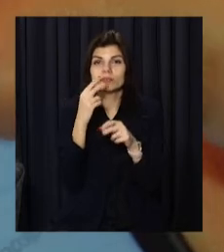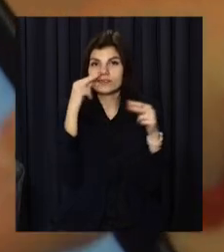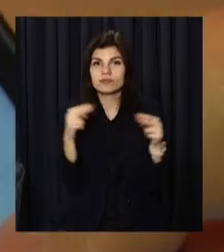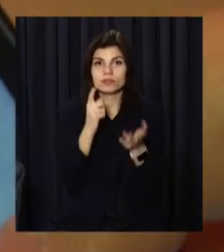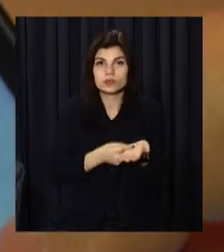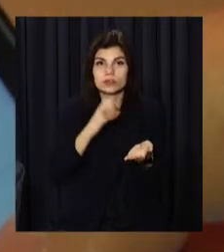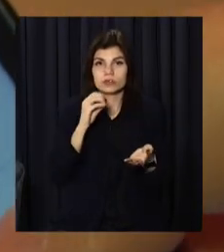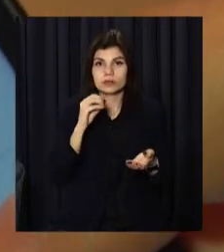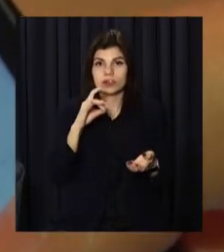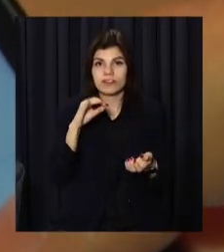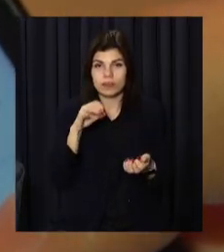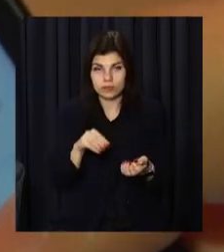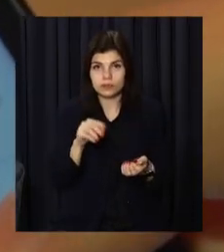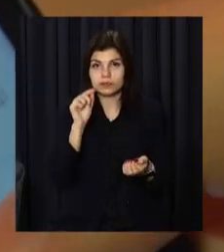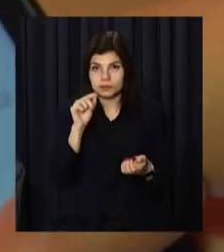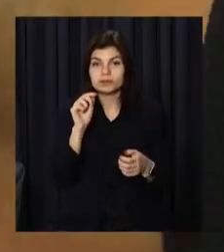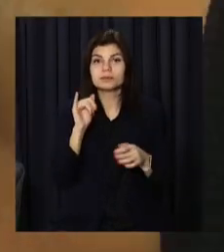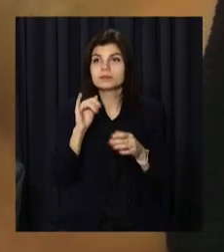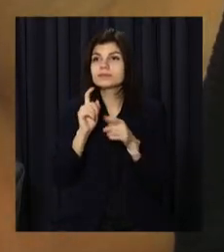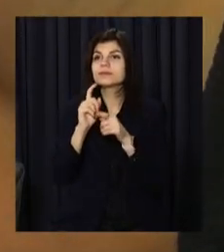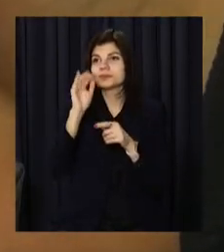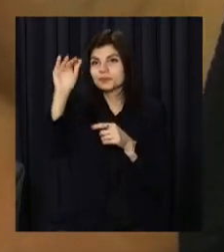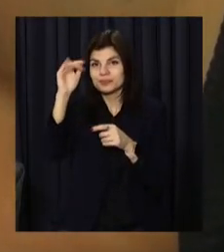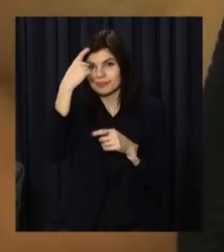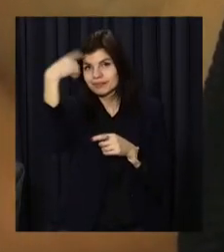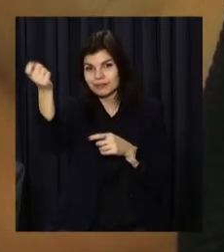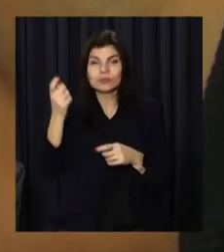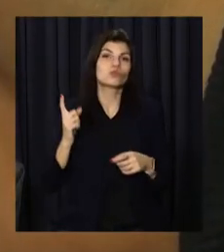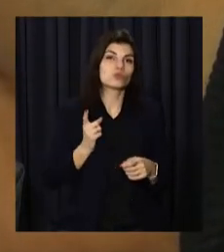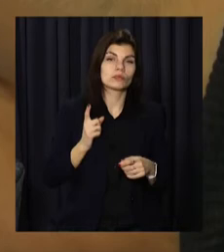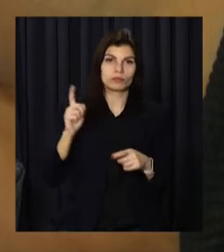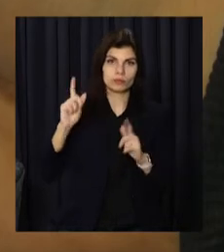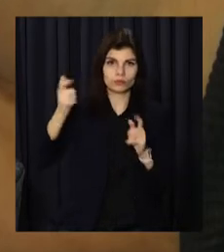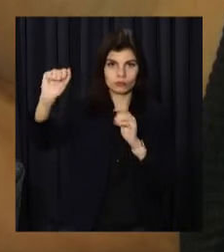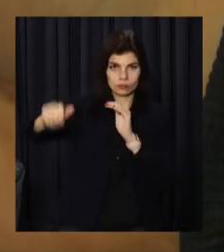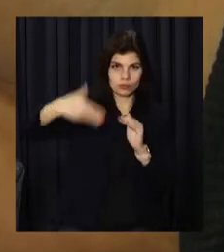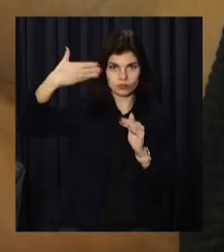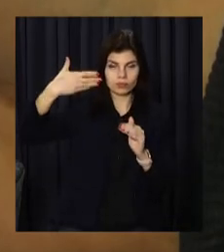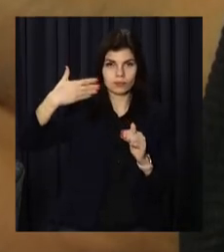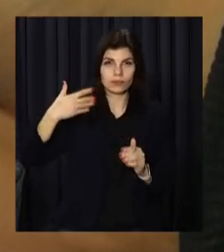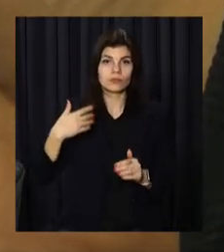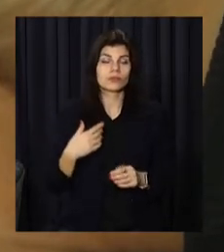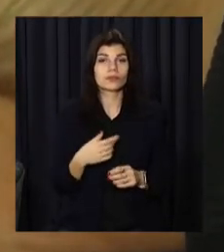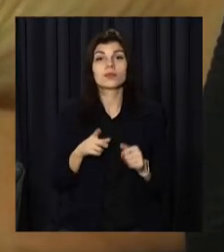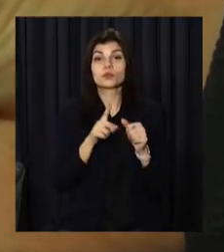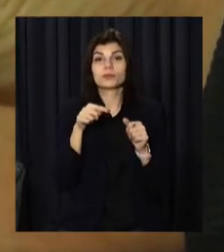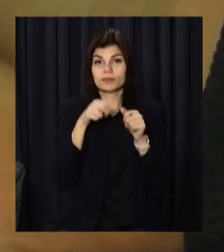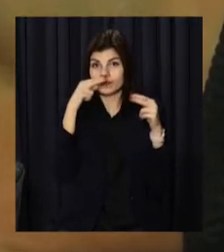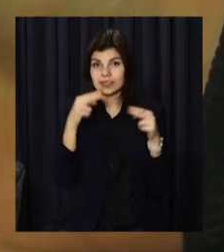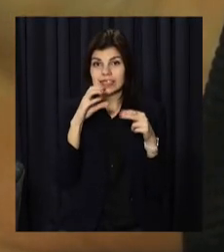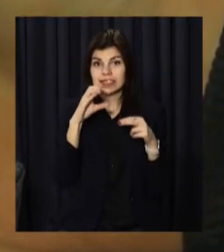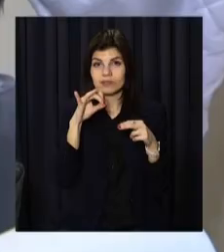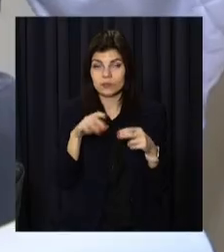обрати відповідний тип сертифіката і надіслати запит. Так само можна зробити і на сайті застосунку. Аби сертифікат був